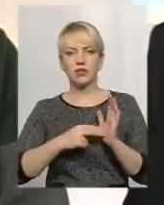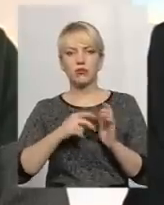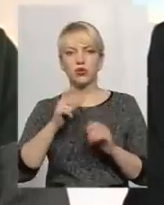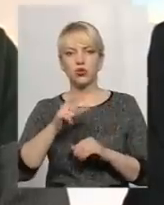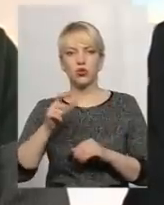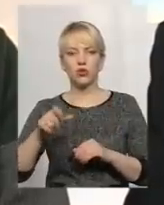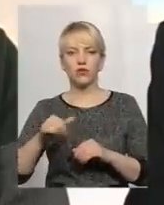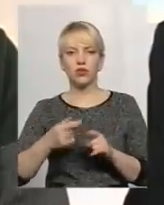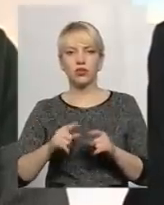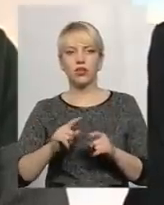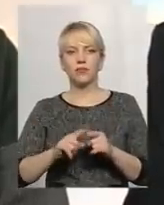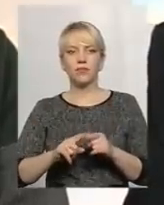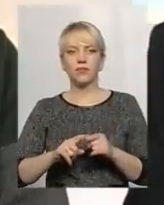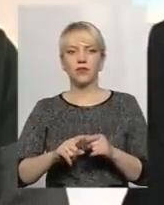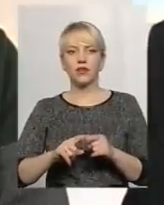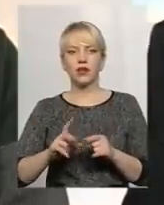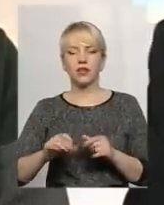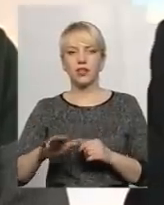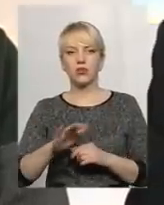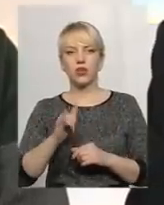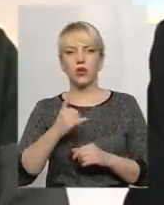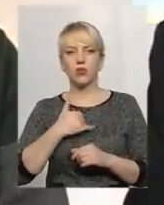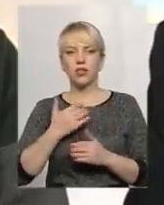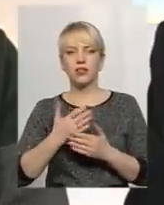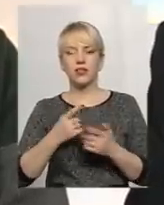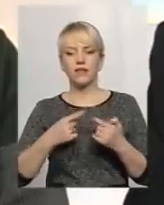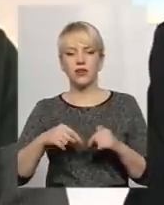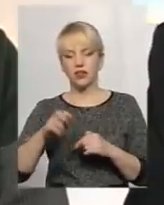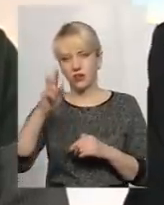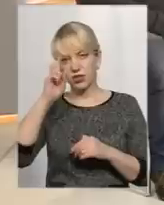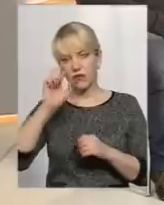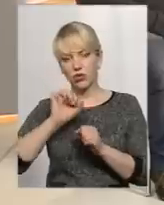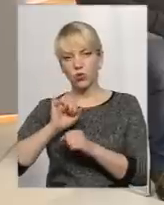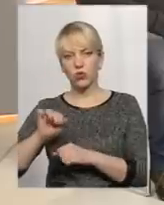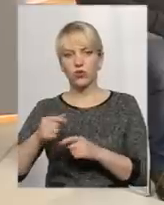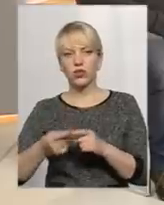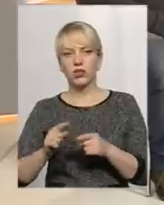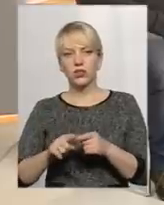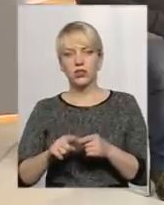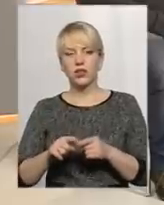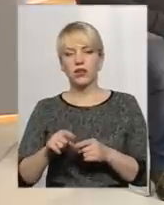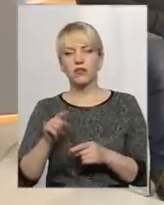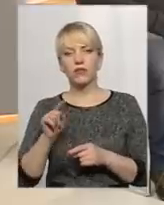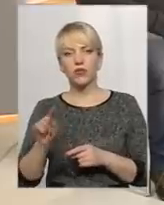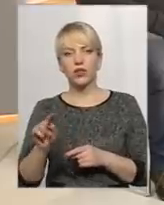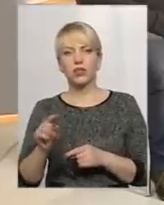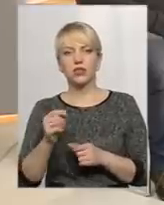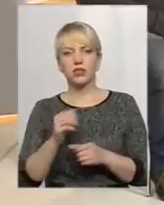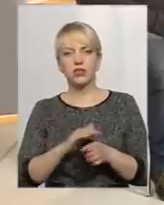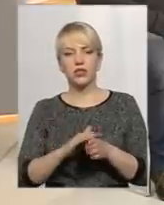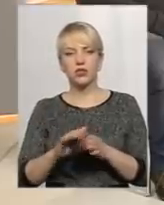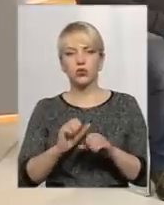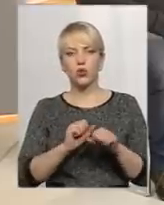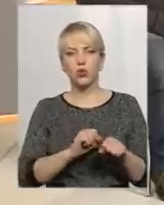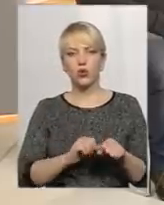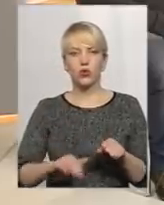об'єктів Пронзопівного фонду і території, але в нас ще є відділ державної охорони, фактично, це одиниця, яка здійснює і охорону